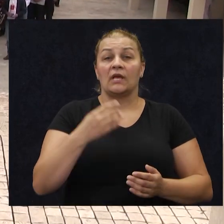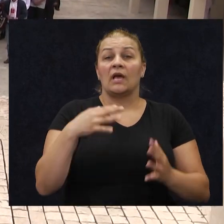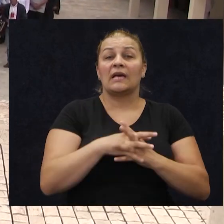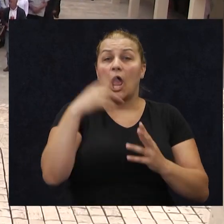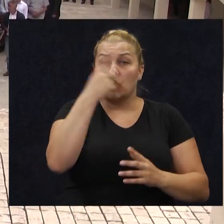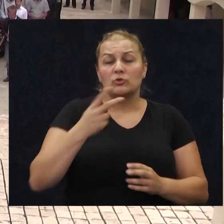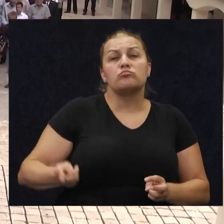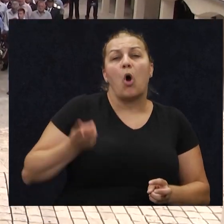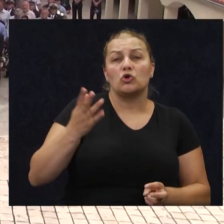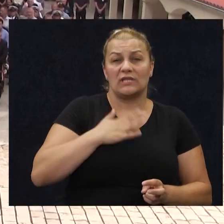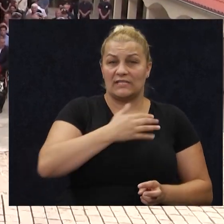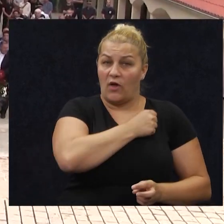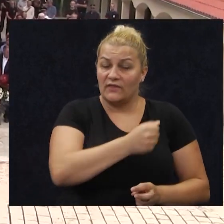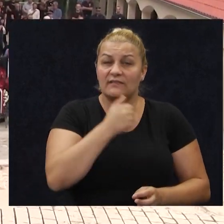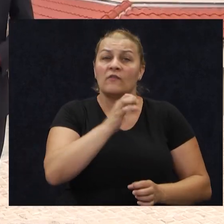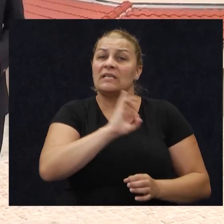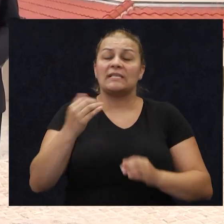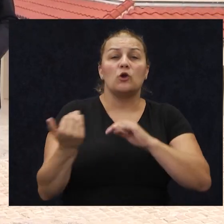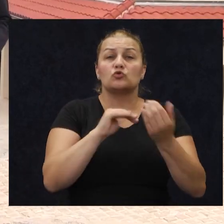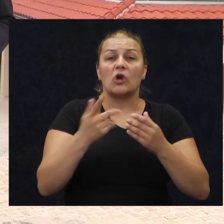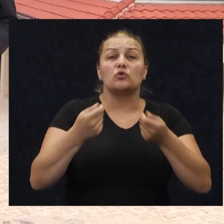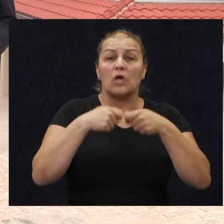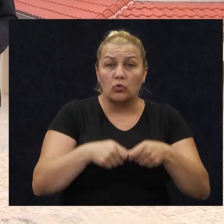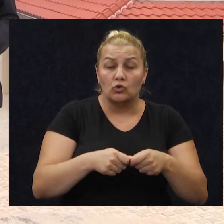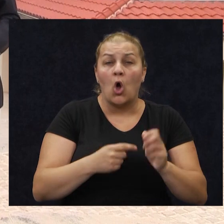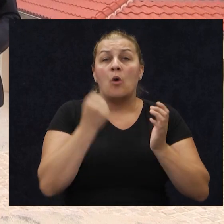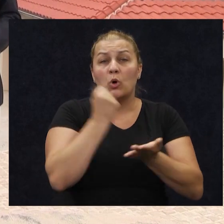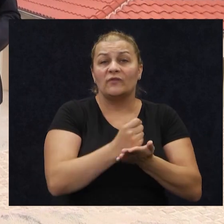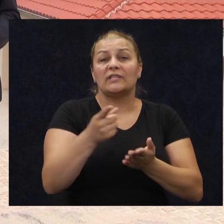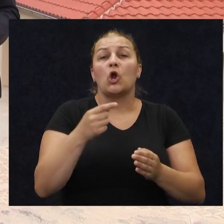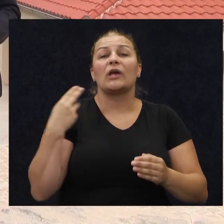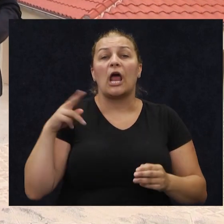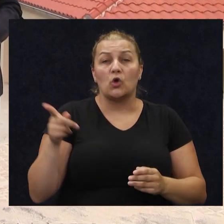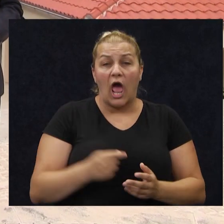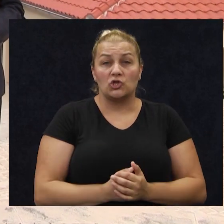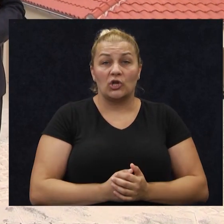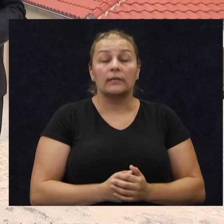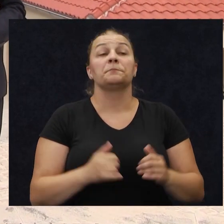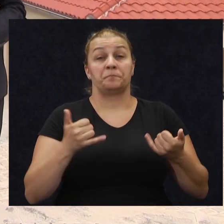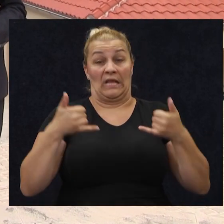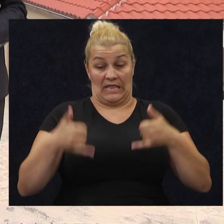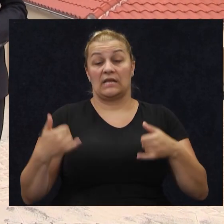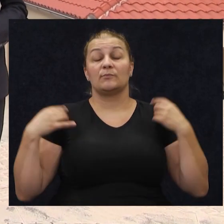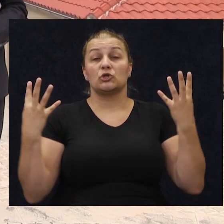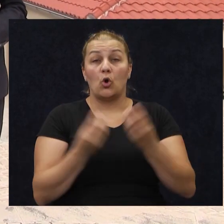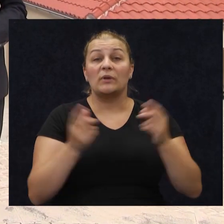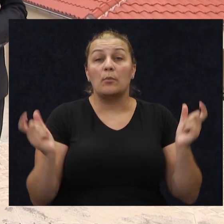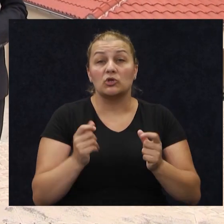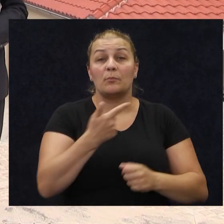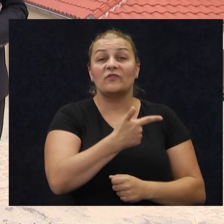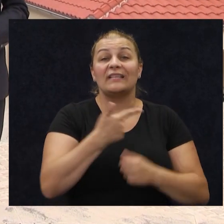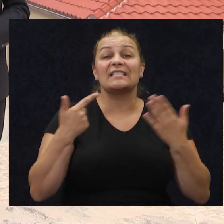vitezove sjajnu sradnju sa udrugom nam je i ovaj put potvrdio sam gradonačelnik. Tako, evo, danas smo se okupili kako bi proslavili 27.